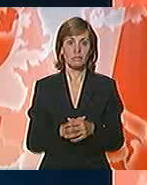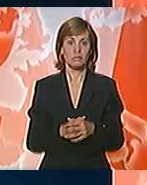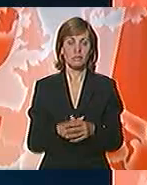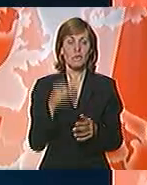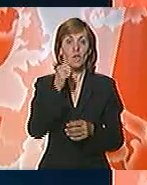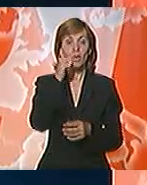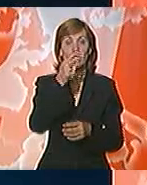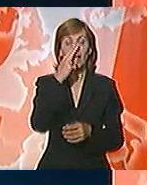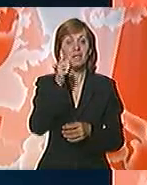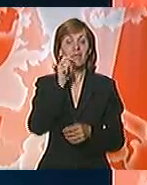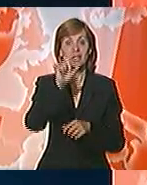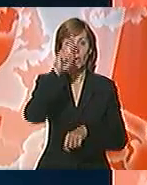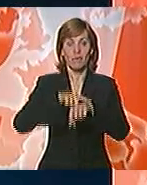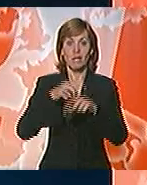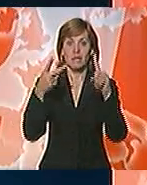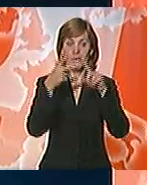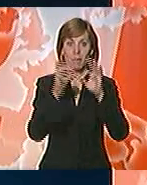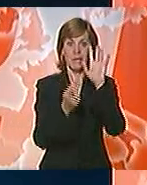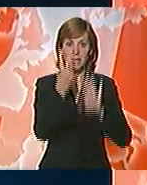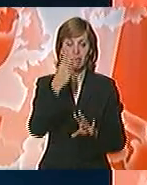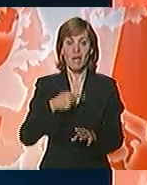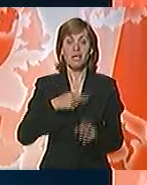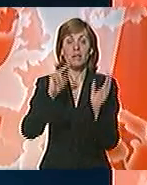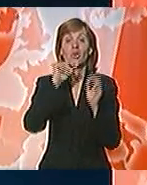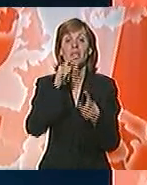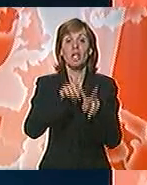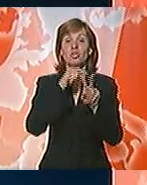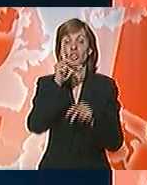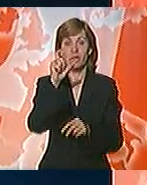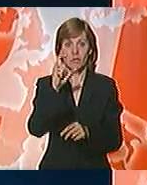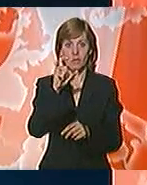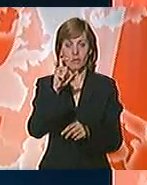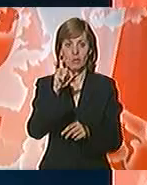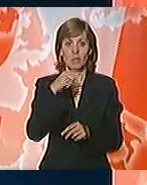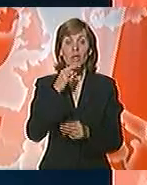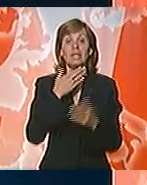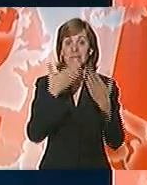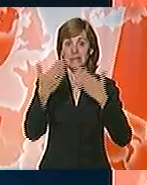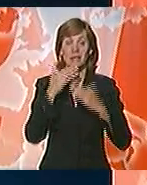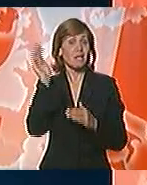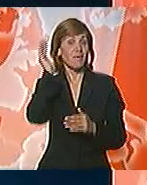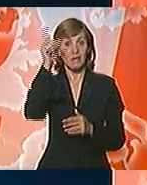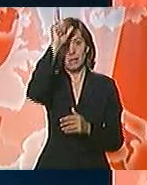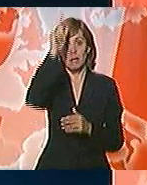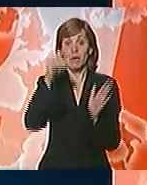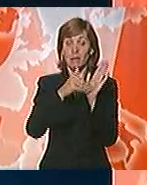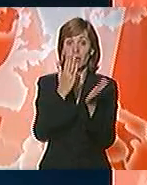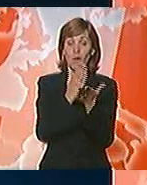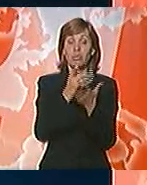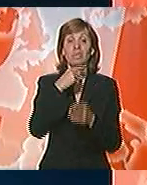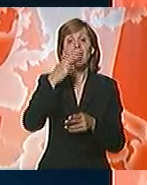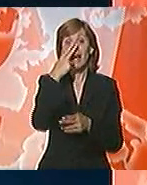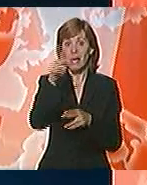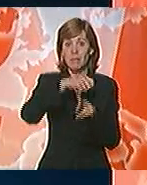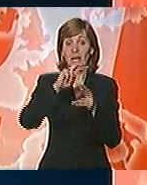Dobar dan, gledajte vesti u podne televizije B92, ja sam Roksanda Đorđević. Sednica vlade Srbije na koje bi trebalo da se